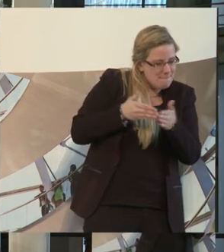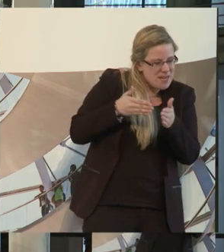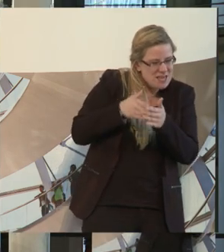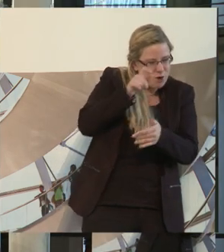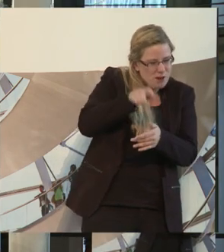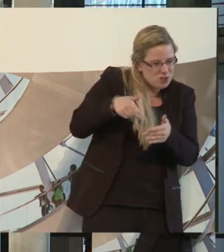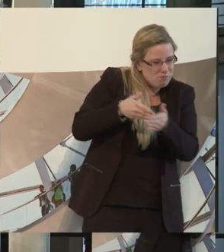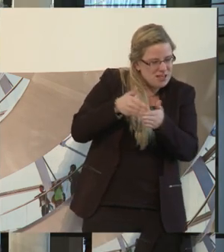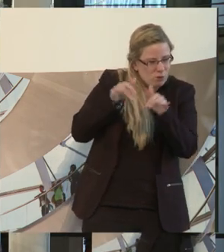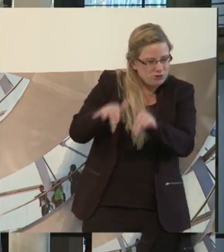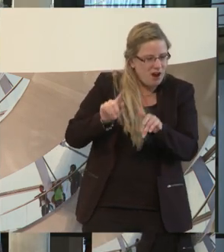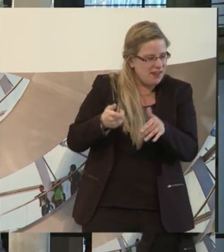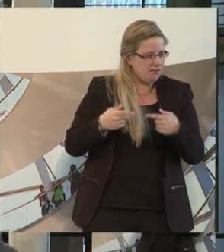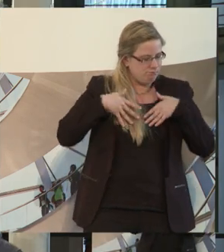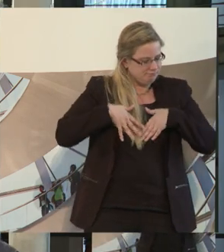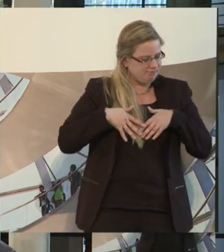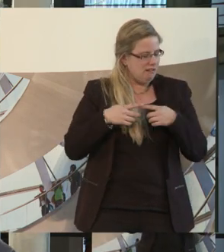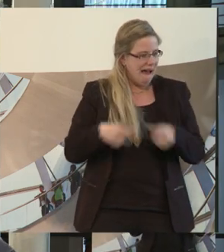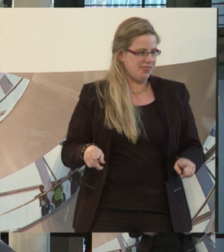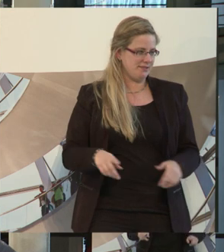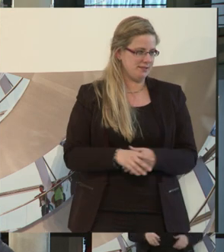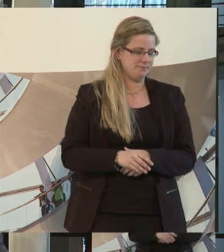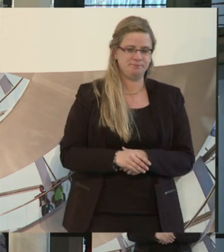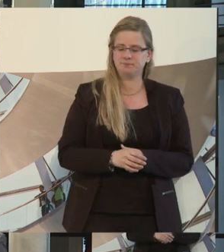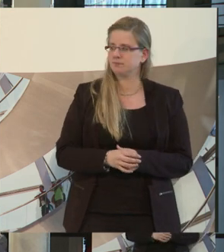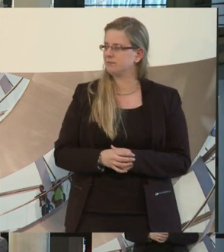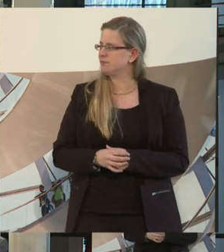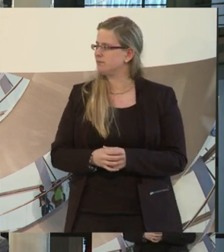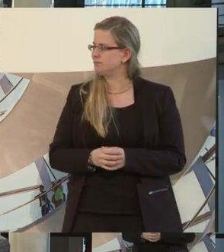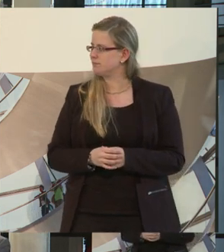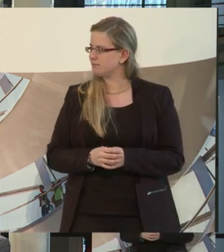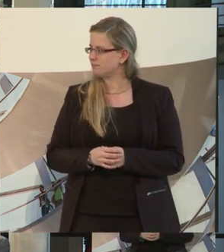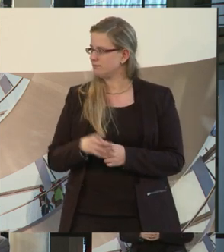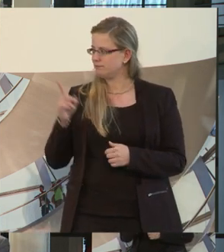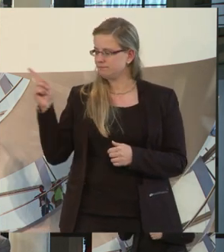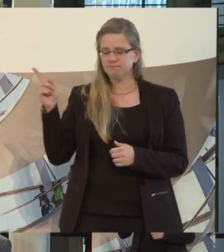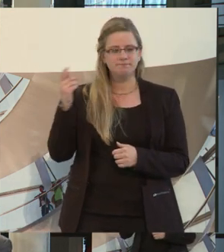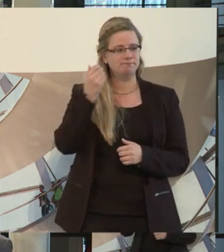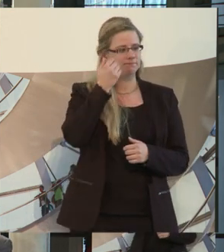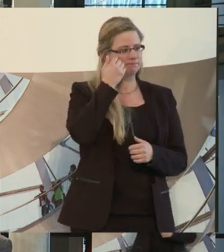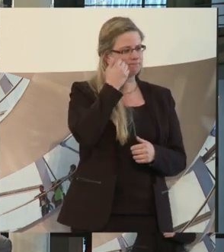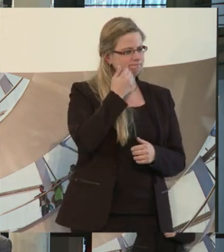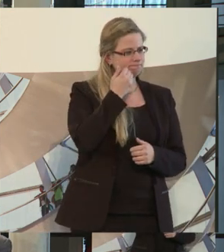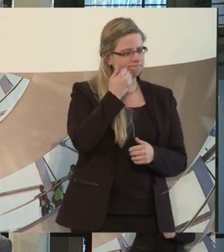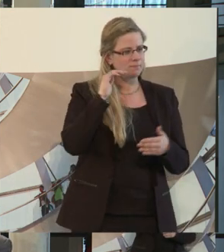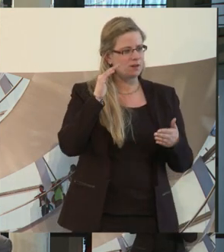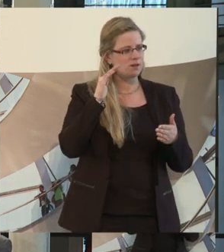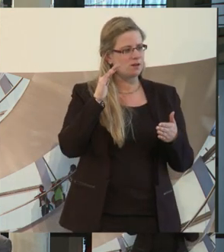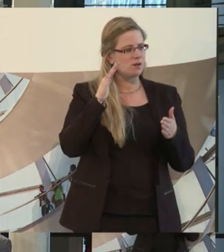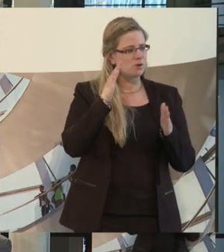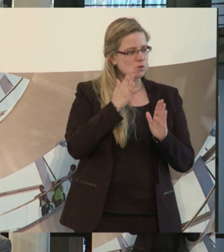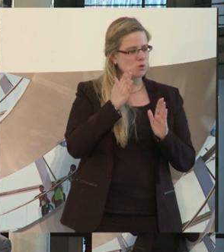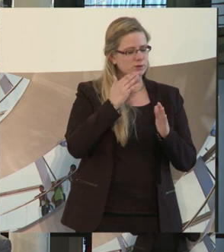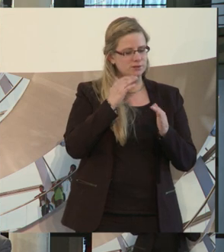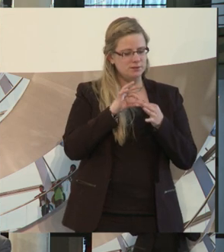Ich würde einfach gerne auch nochmal so eine ganz kurze Geschichte zu einer Unternehmensentwicklung